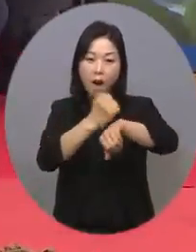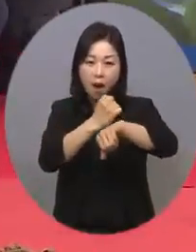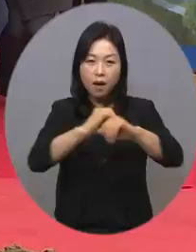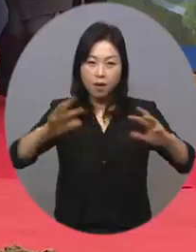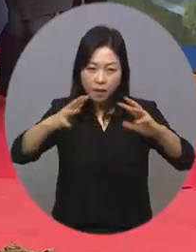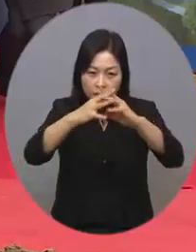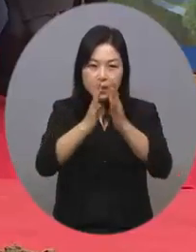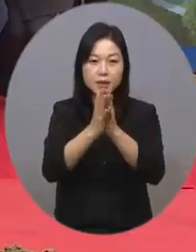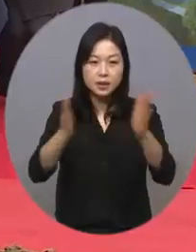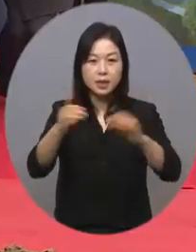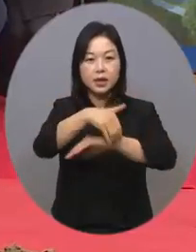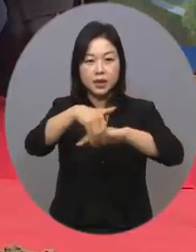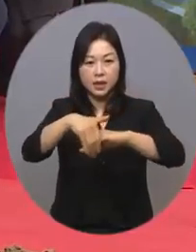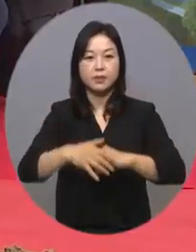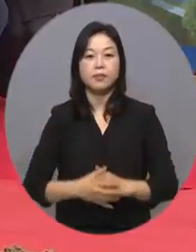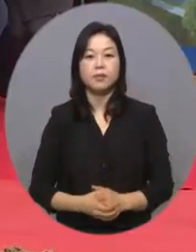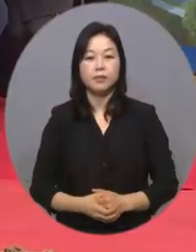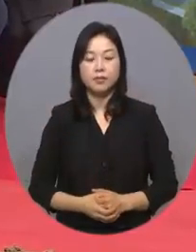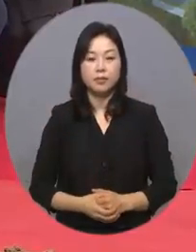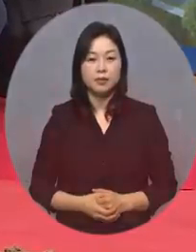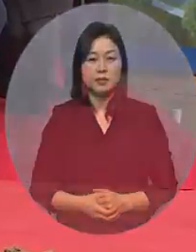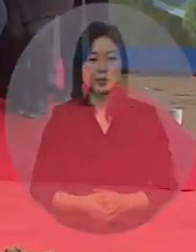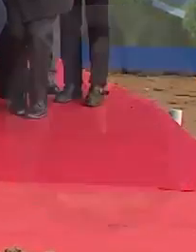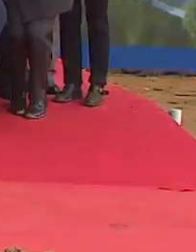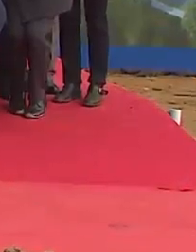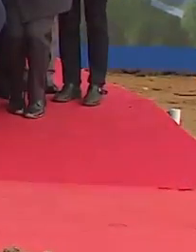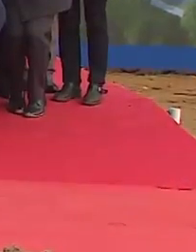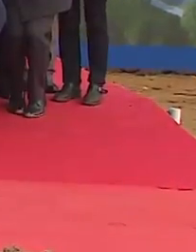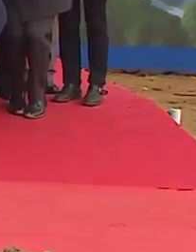예정입니다. 복지TV 뉴스 박선용입니다. 촬영기자1호 촬영기자1호